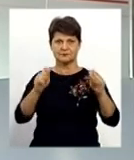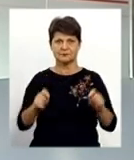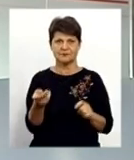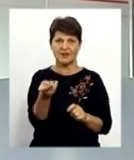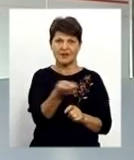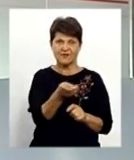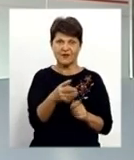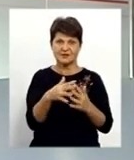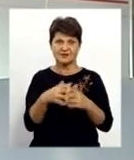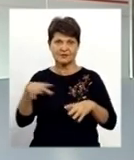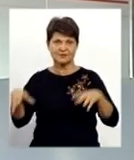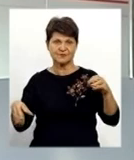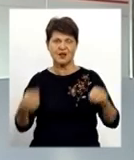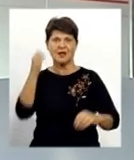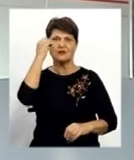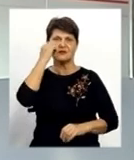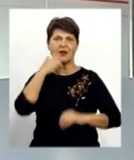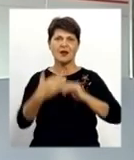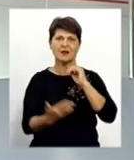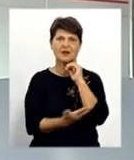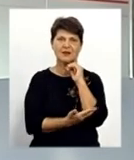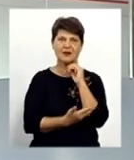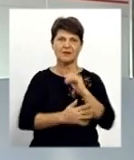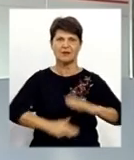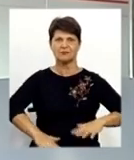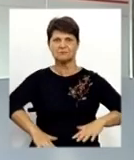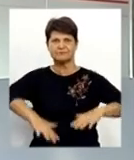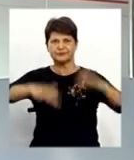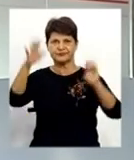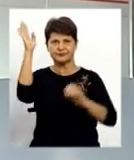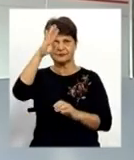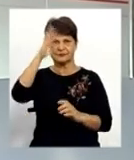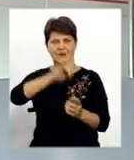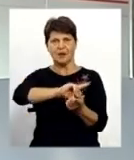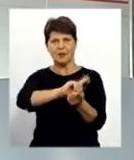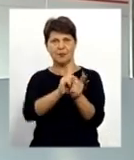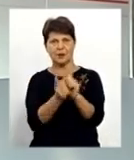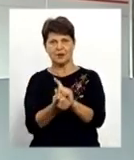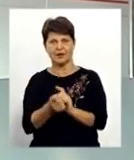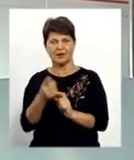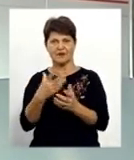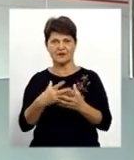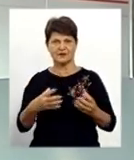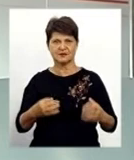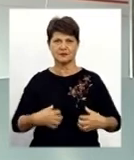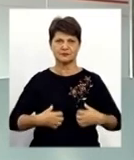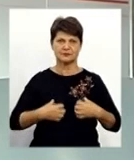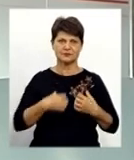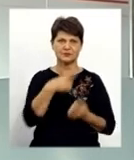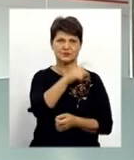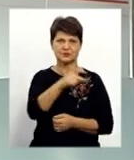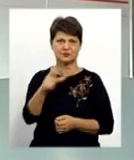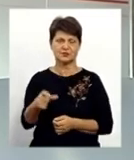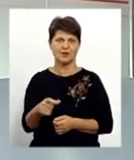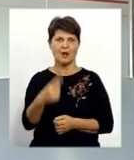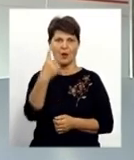До цього часу старий дерев'яний міст регулярно затоплювало. На перехід весни люди чекали з острохом. Нова переправа на півтора